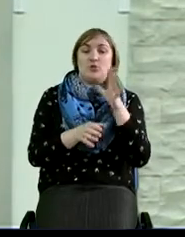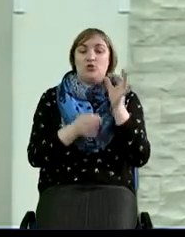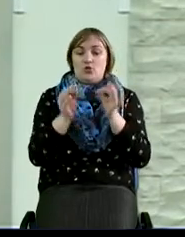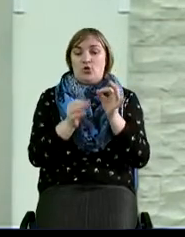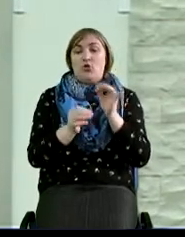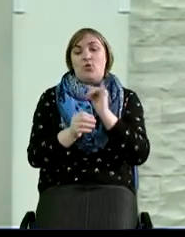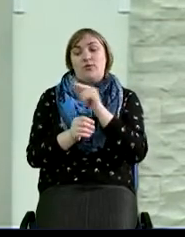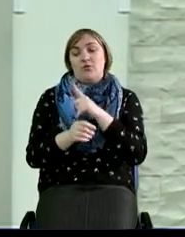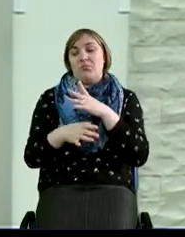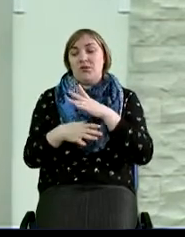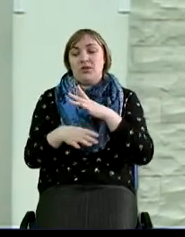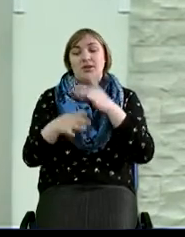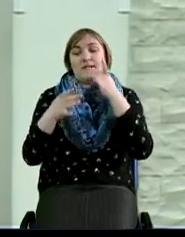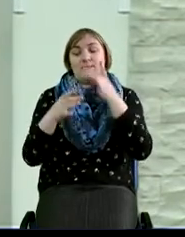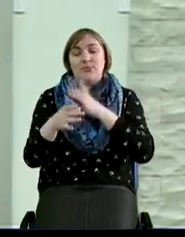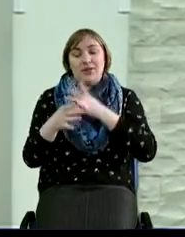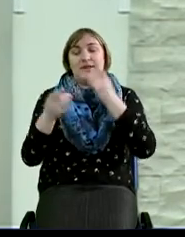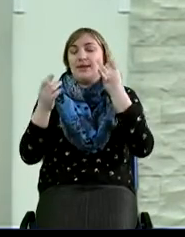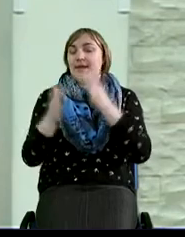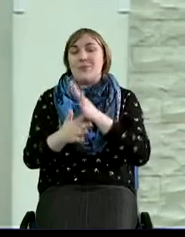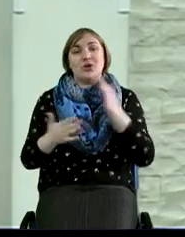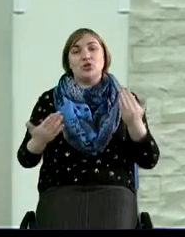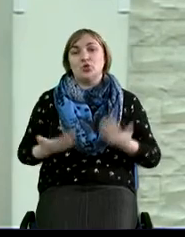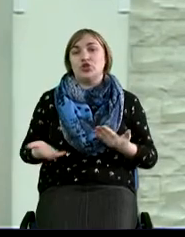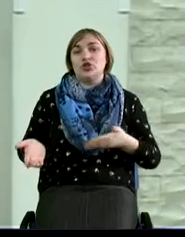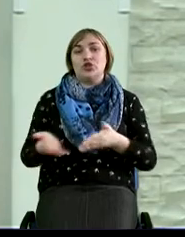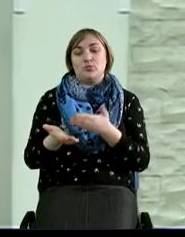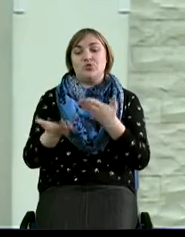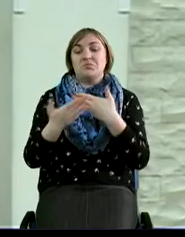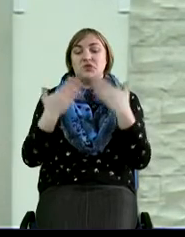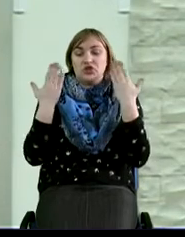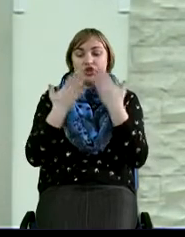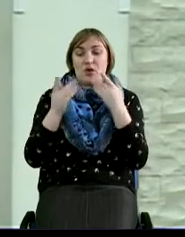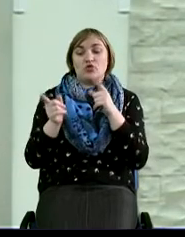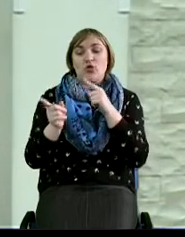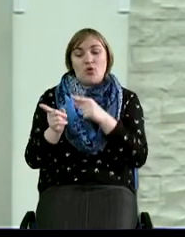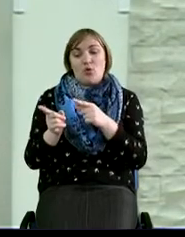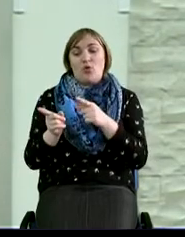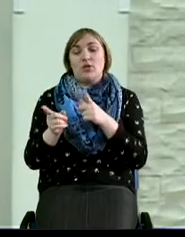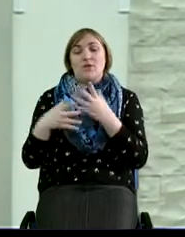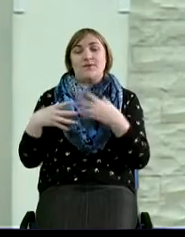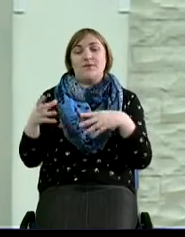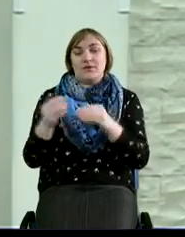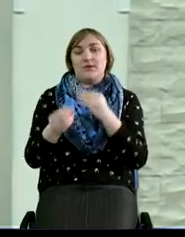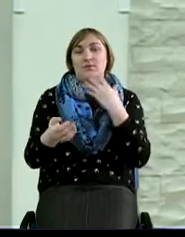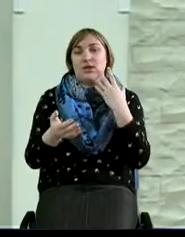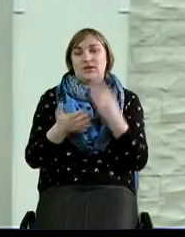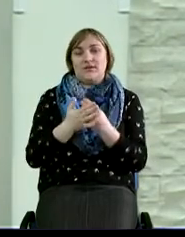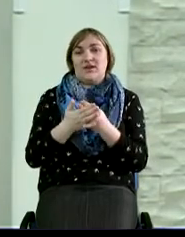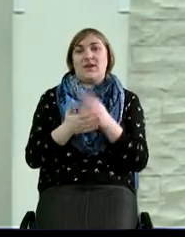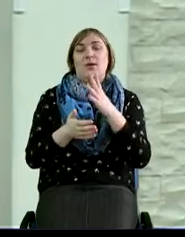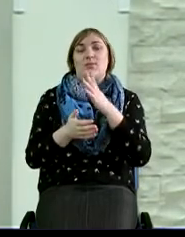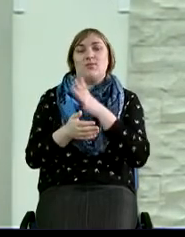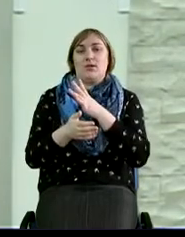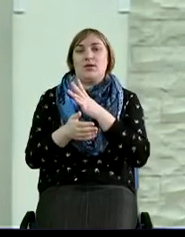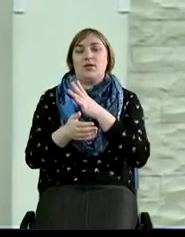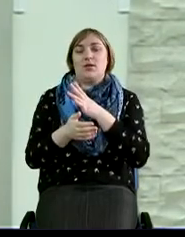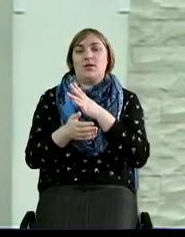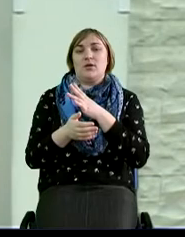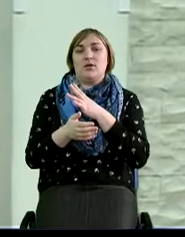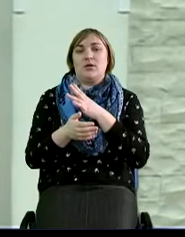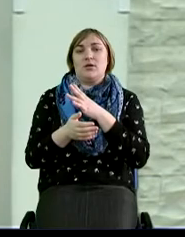непростой жизненный путь. И мы читаем с вами, что он в семье своей был не